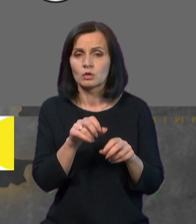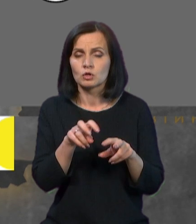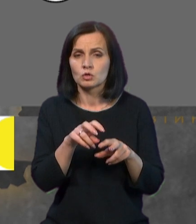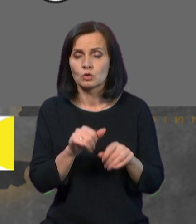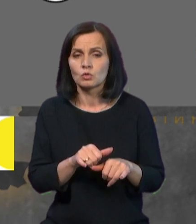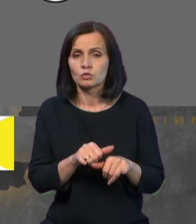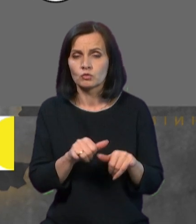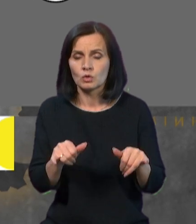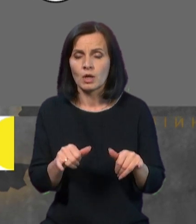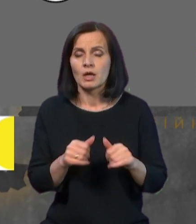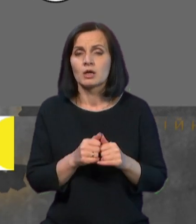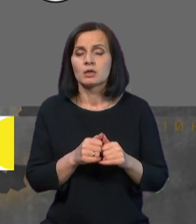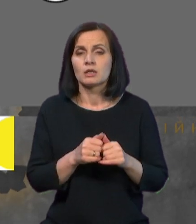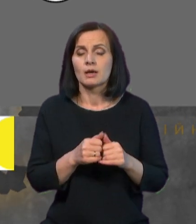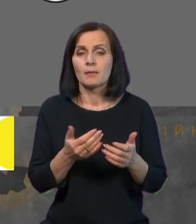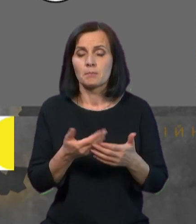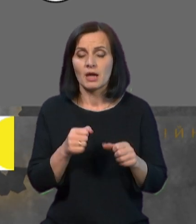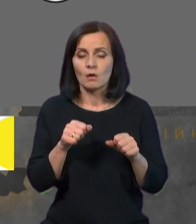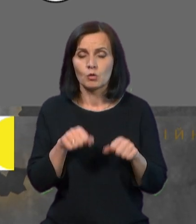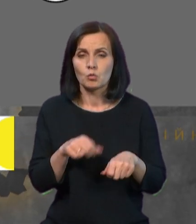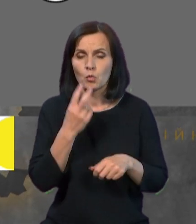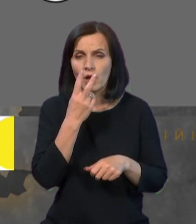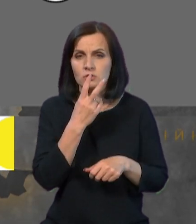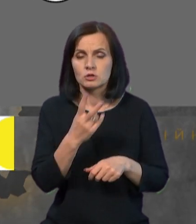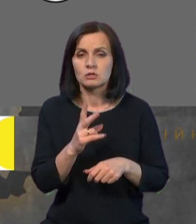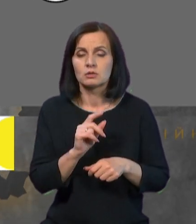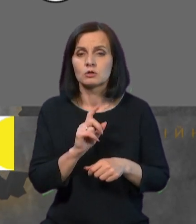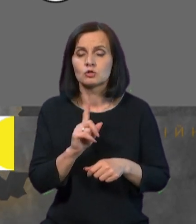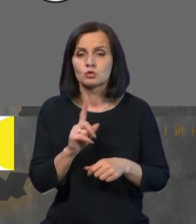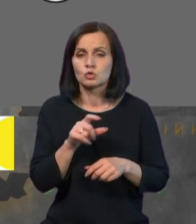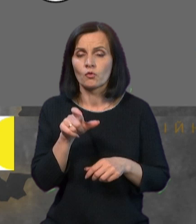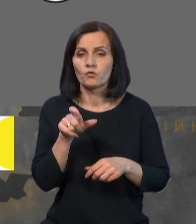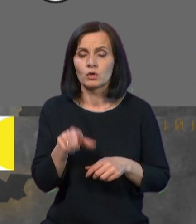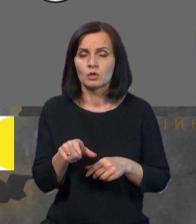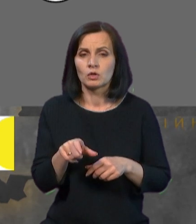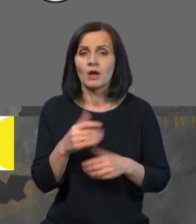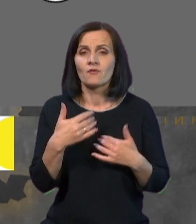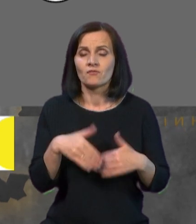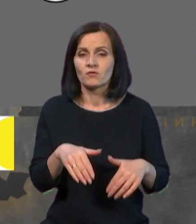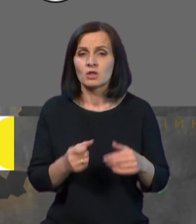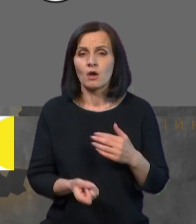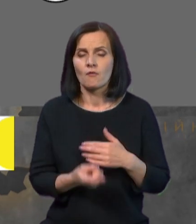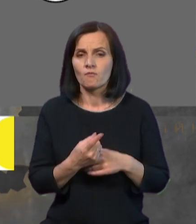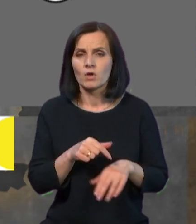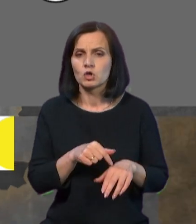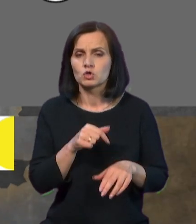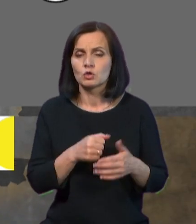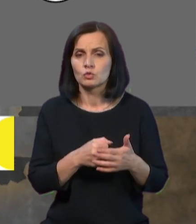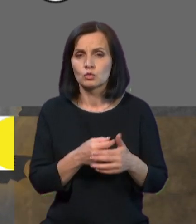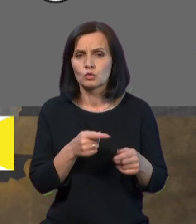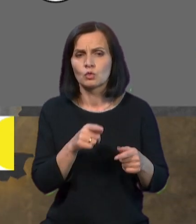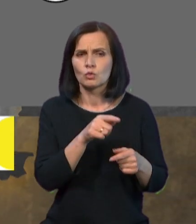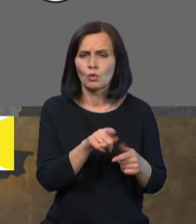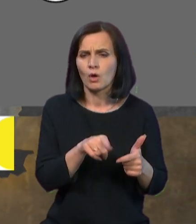доклінічного розвитку, ми можемо бачити, що в людини вже виявлена чутливість до того чи